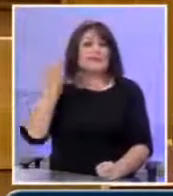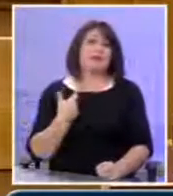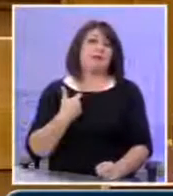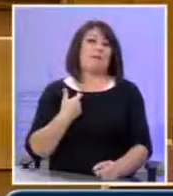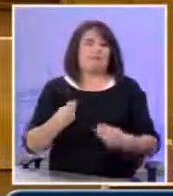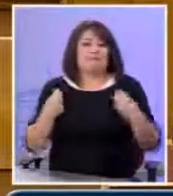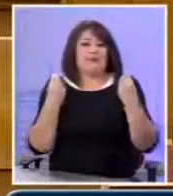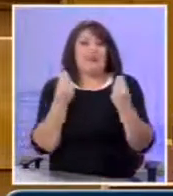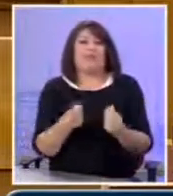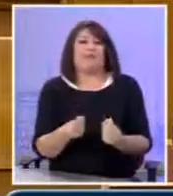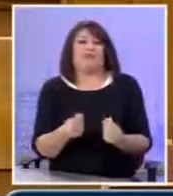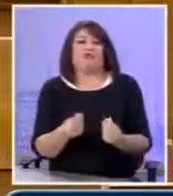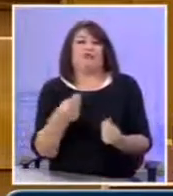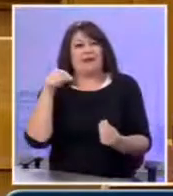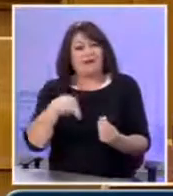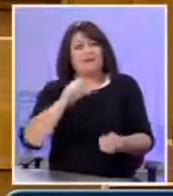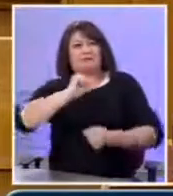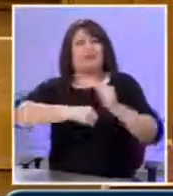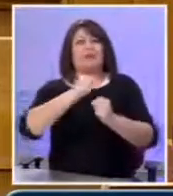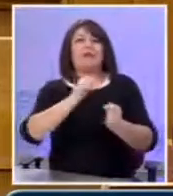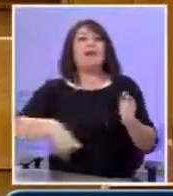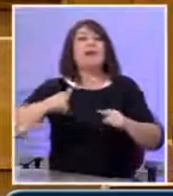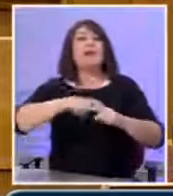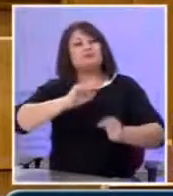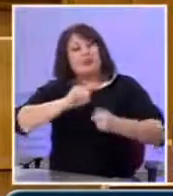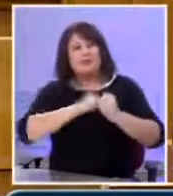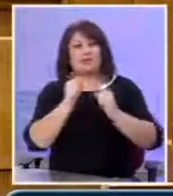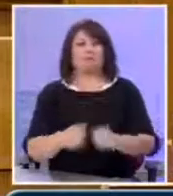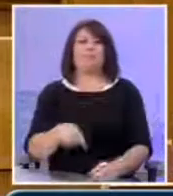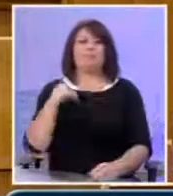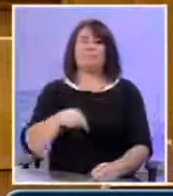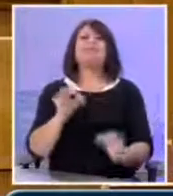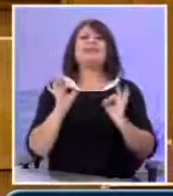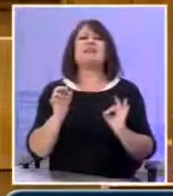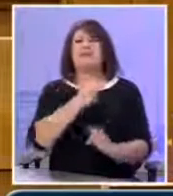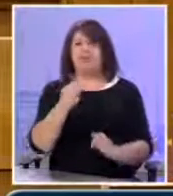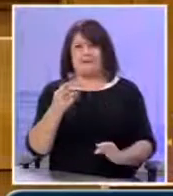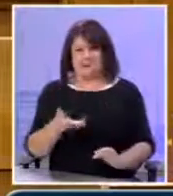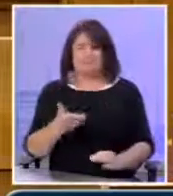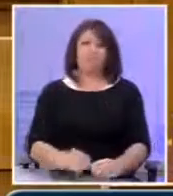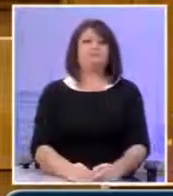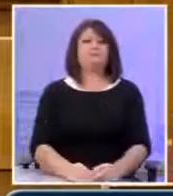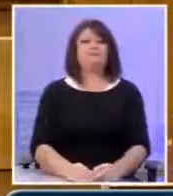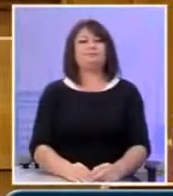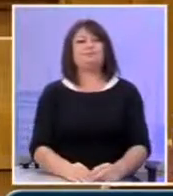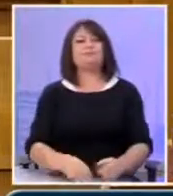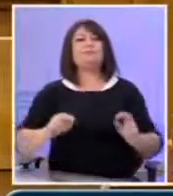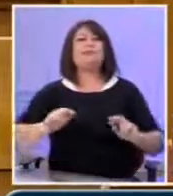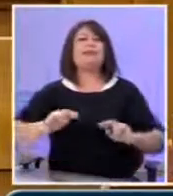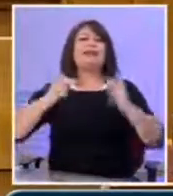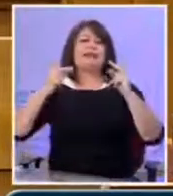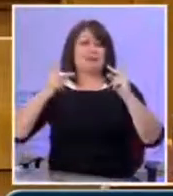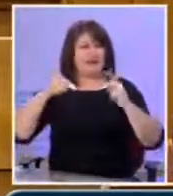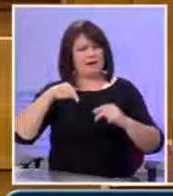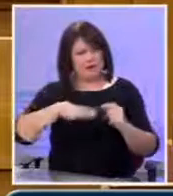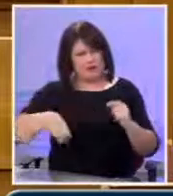ακριβώς αυτό το εγχείρημα οι αγώνες του λαού μας επί του συγκεκριμένου τώρα οι αντίπαλοί μας εντός